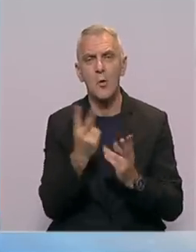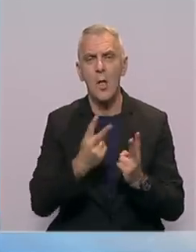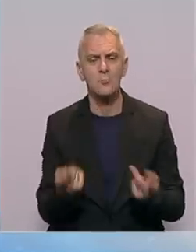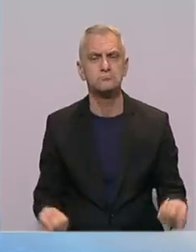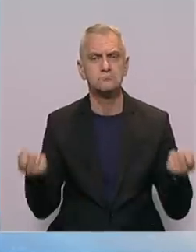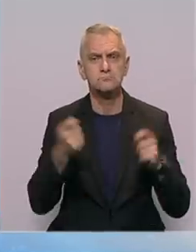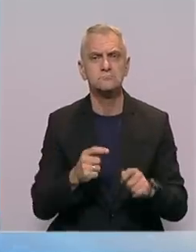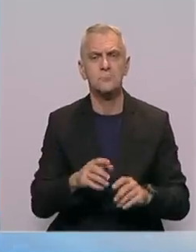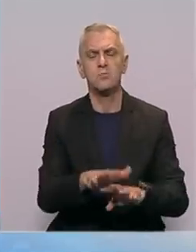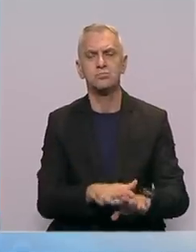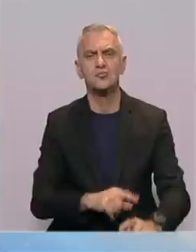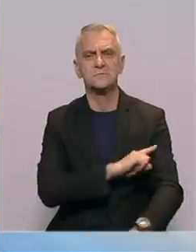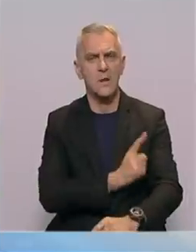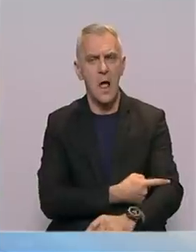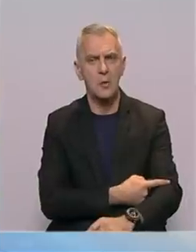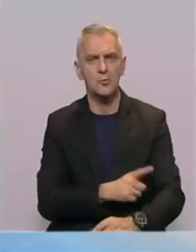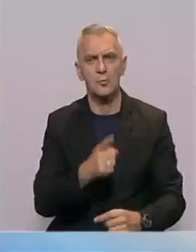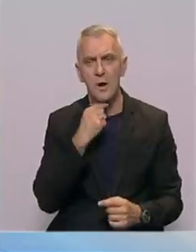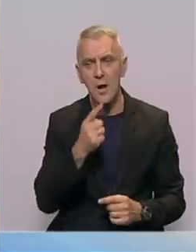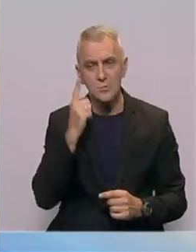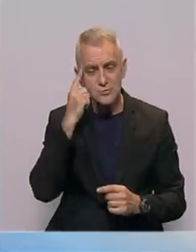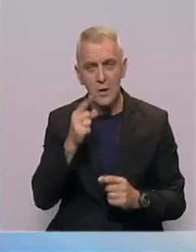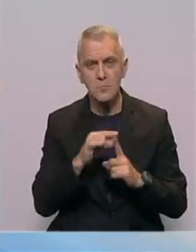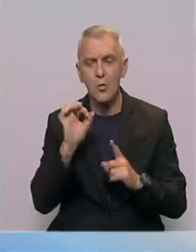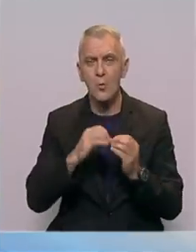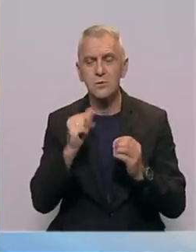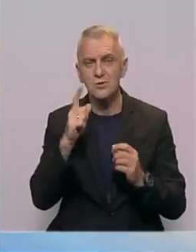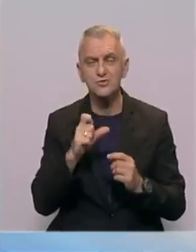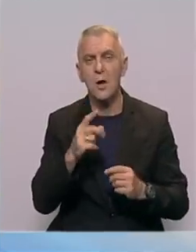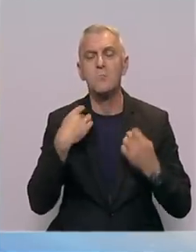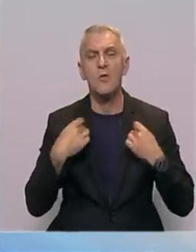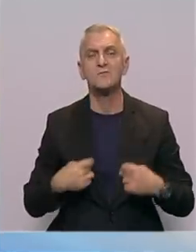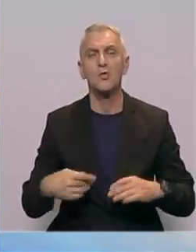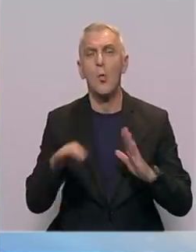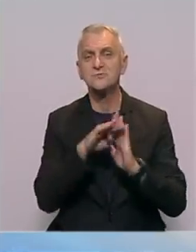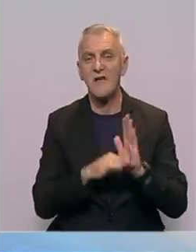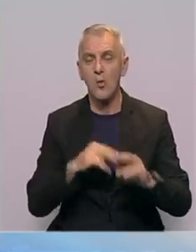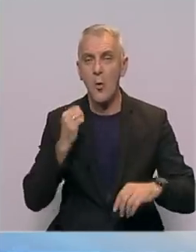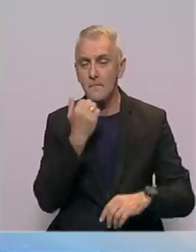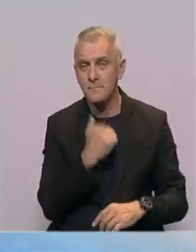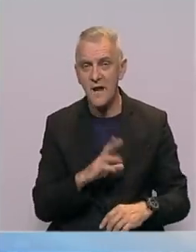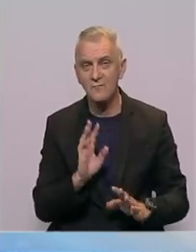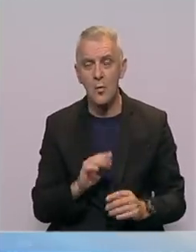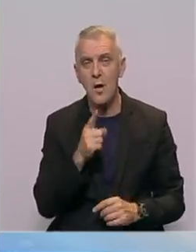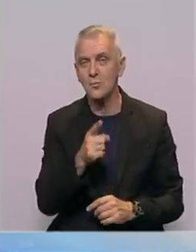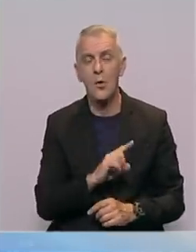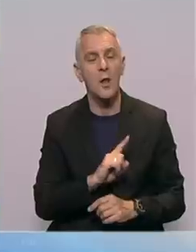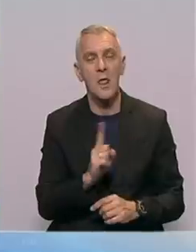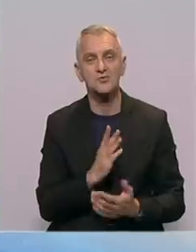da je stupio na snagu i da se primjenjuje smatra Nurko Pobrić, profesor ustavnog prava, no to neće proći bez posljedica.